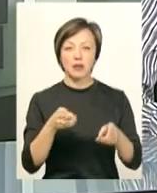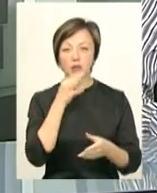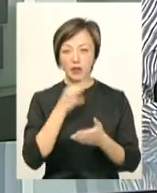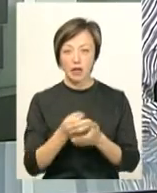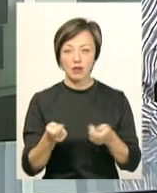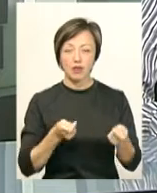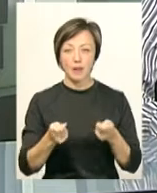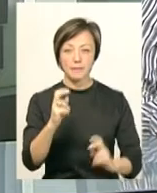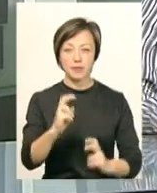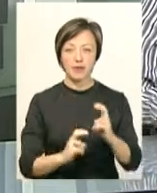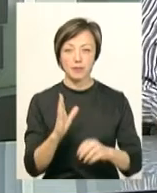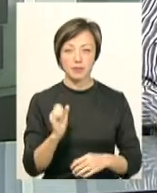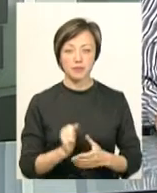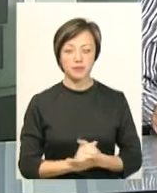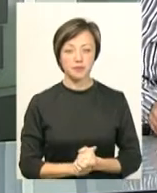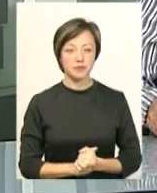керівника підприємства.